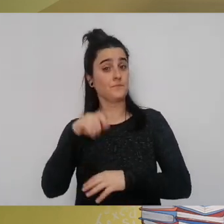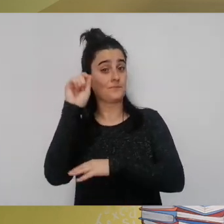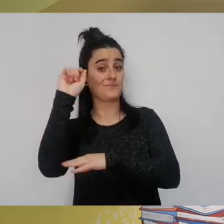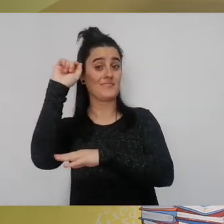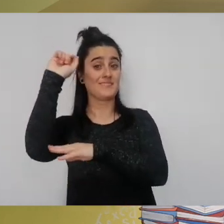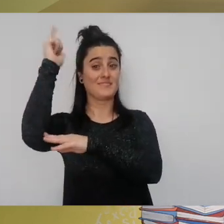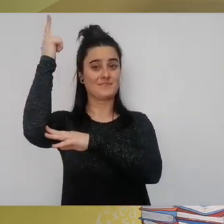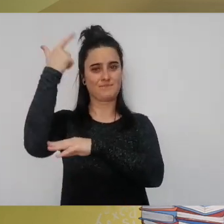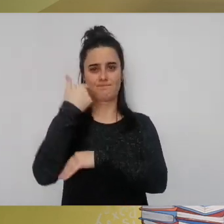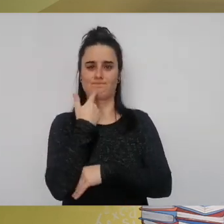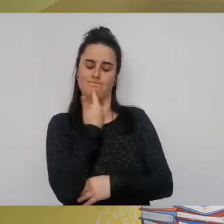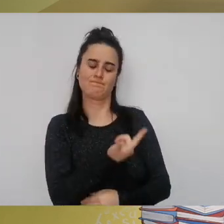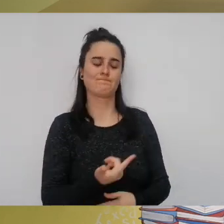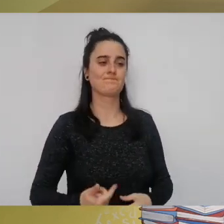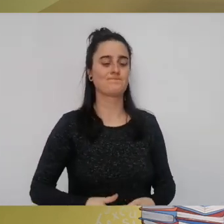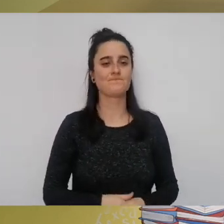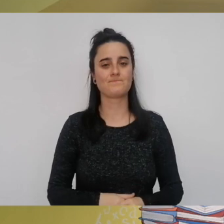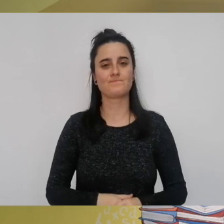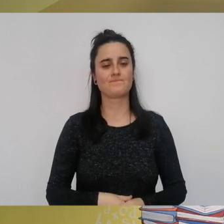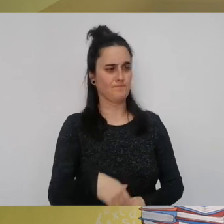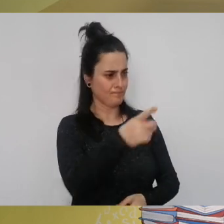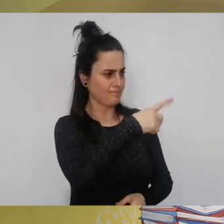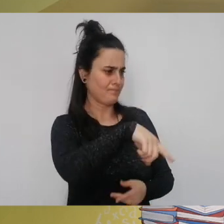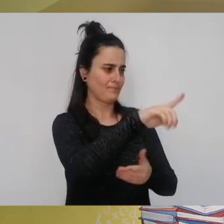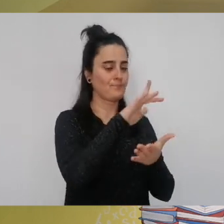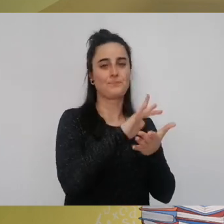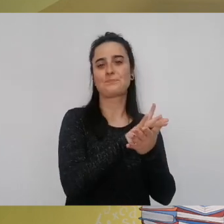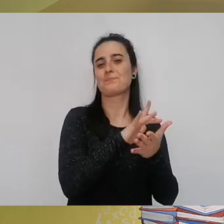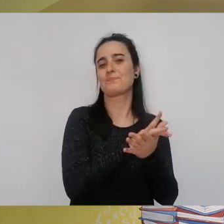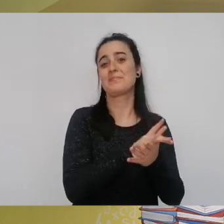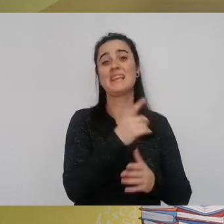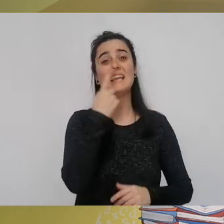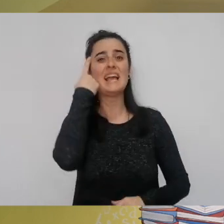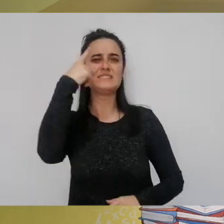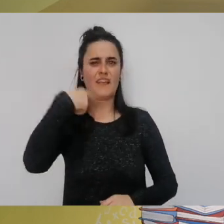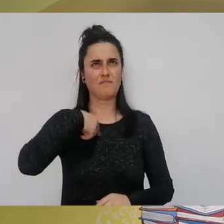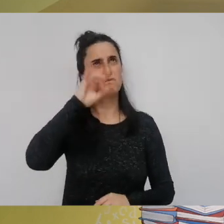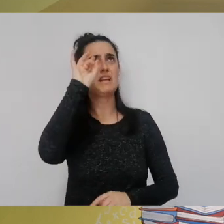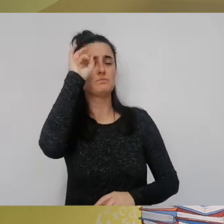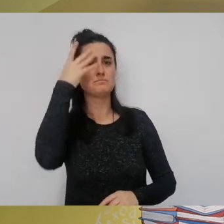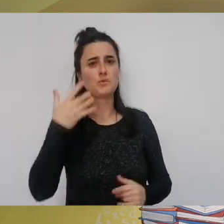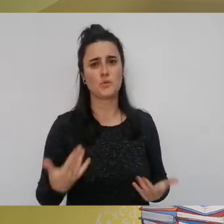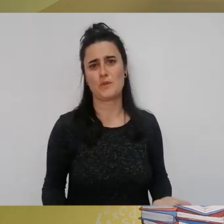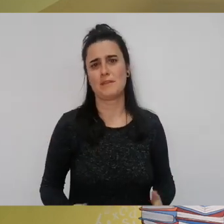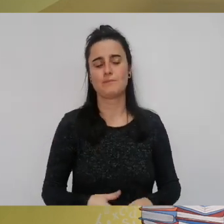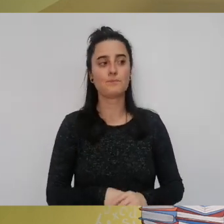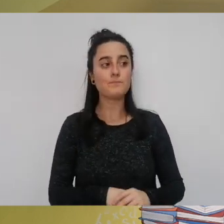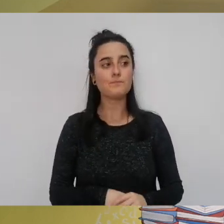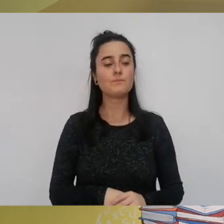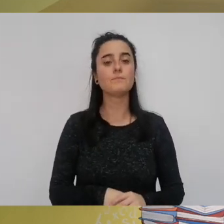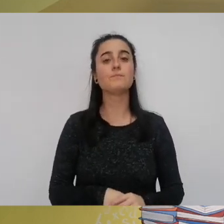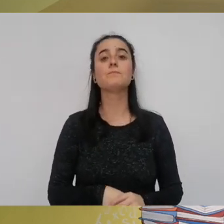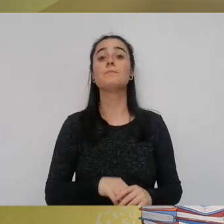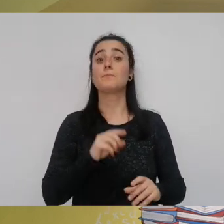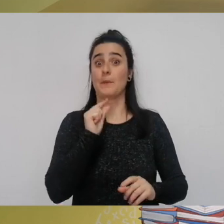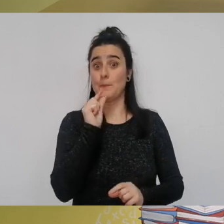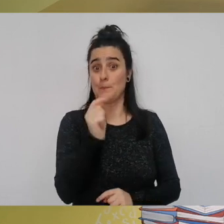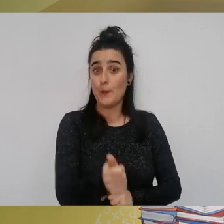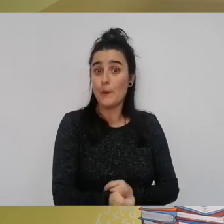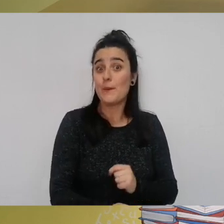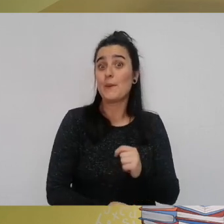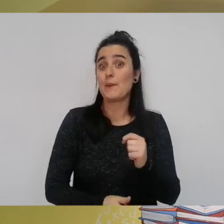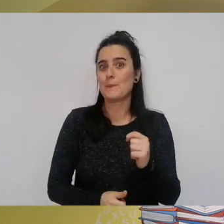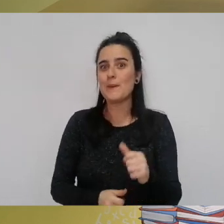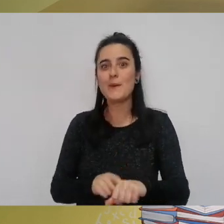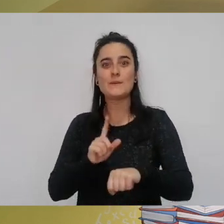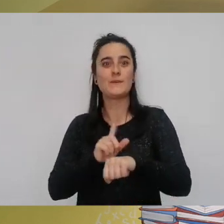mandra errin onela esan zuen laszai padakizu zerregingo dudan poliki poliki